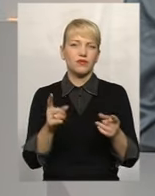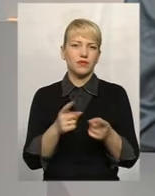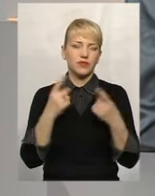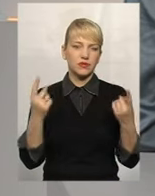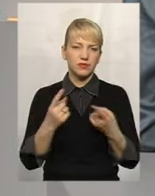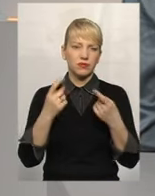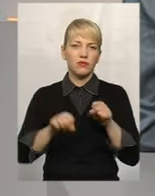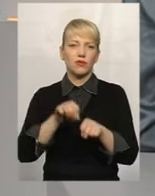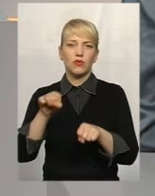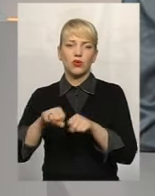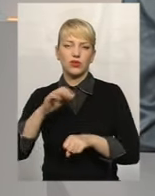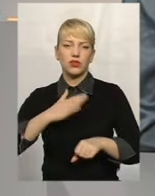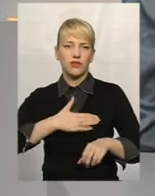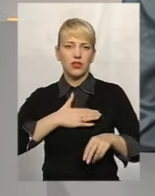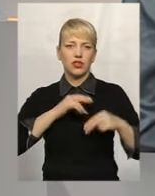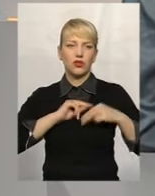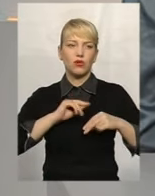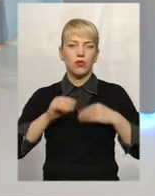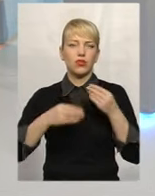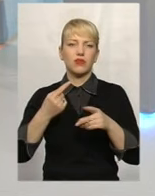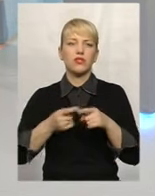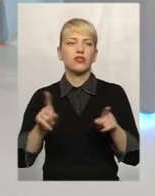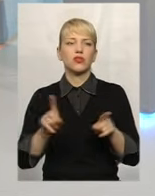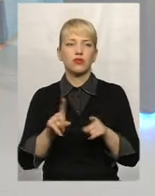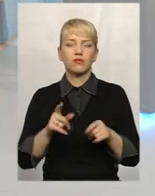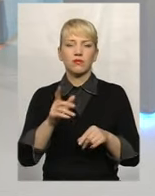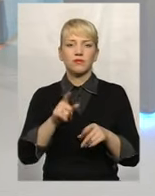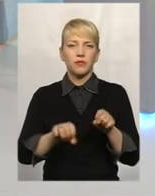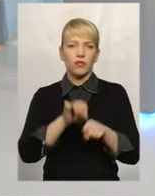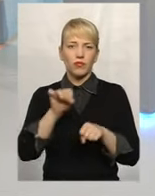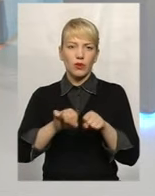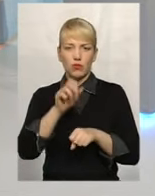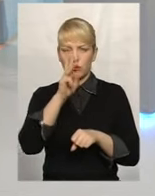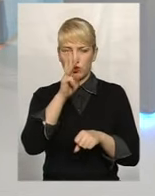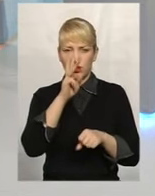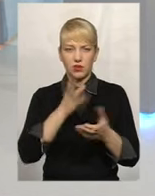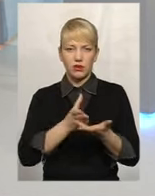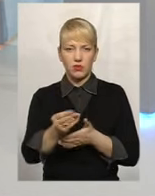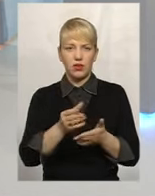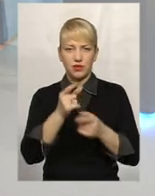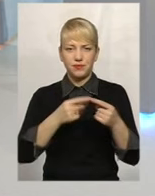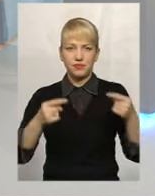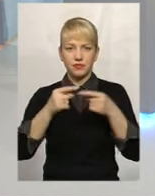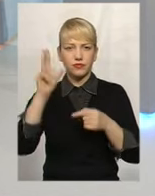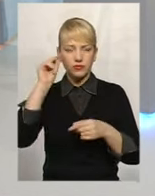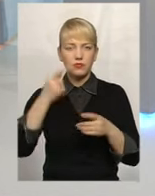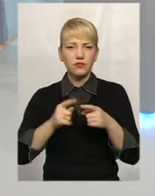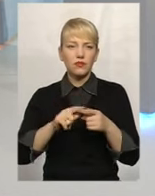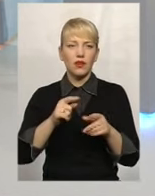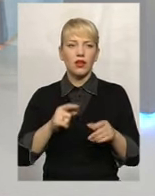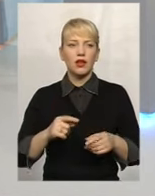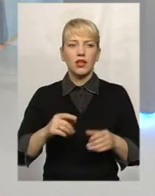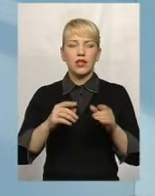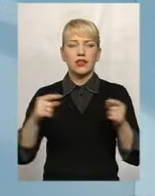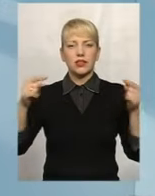роботодавців, що це? Це порушення строки виплати заробітної плати. Згідно статті 115 Кодексу